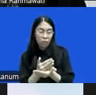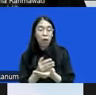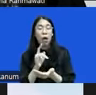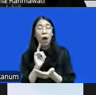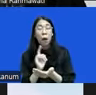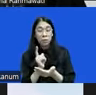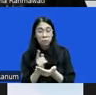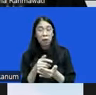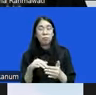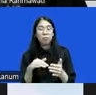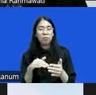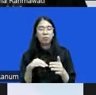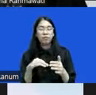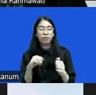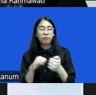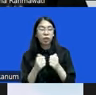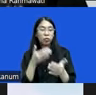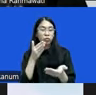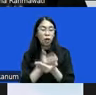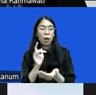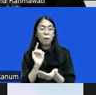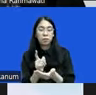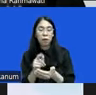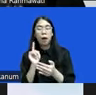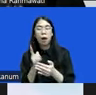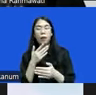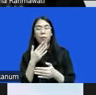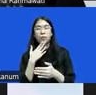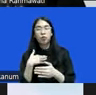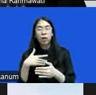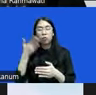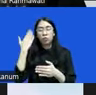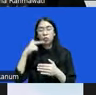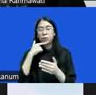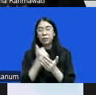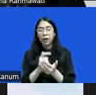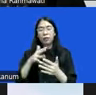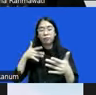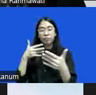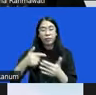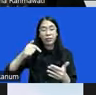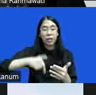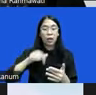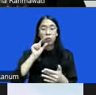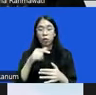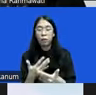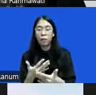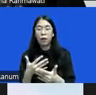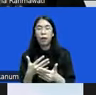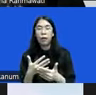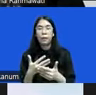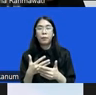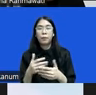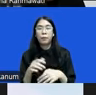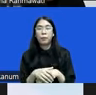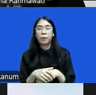perkara karena kita punya kepentingan waktu itu sampai dengan saat ini gitu ya untuk mengurangi overcrowding atau